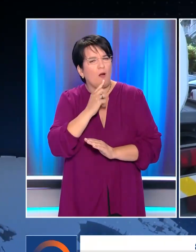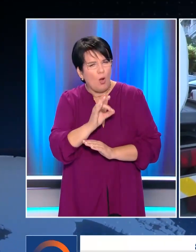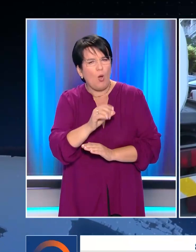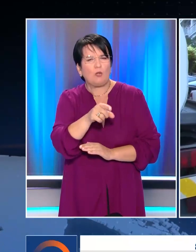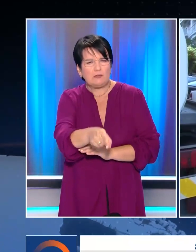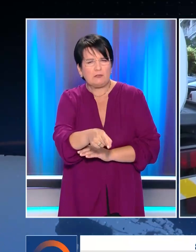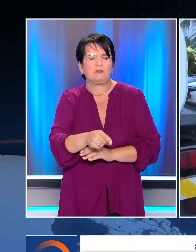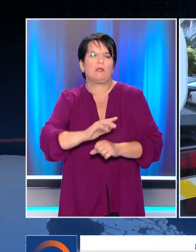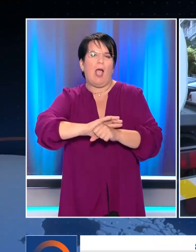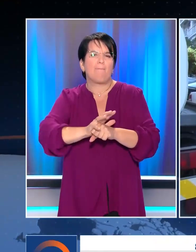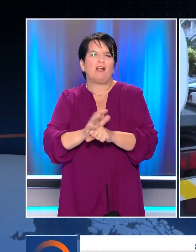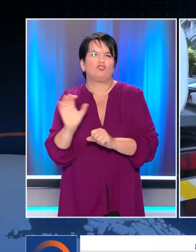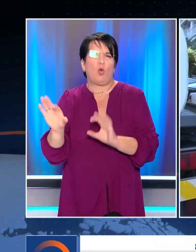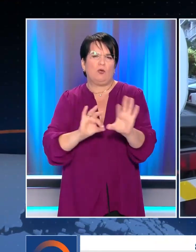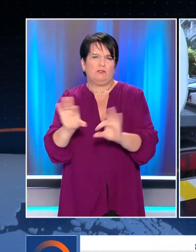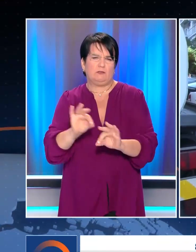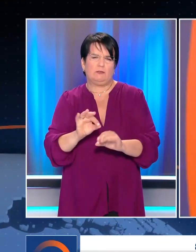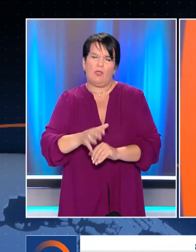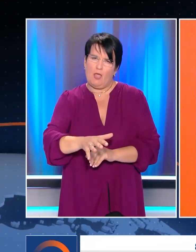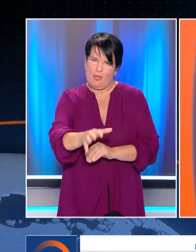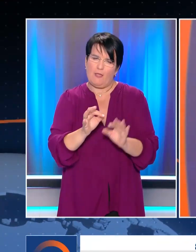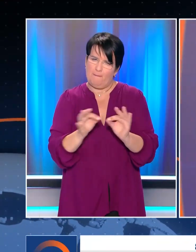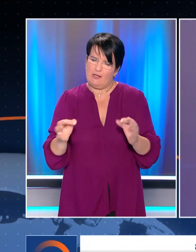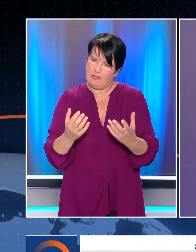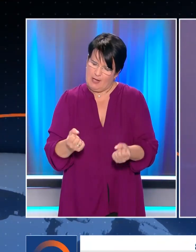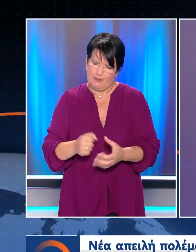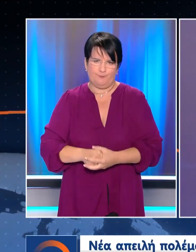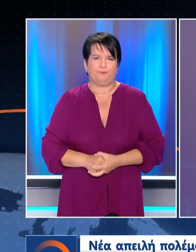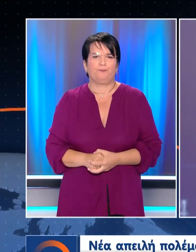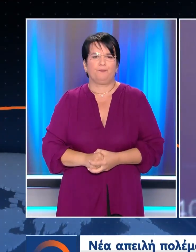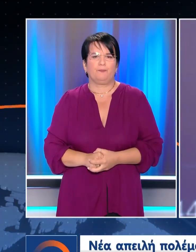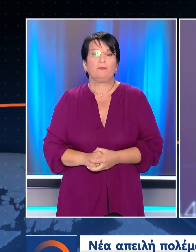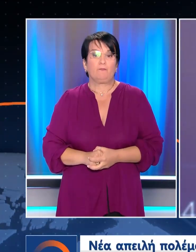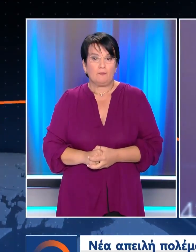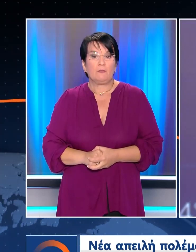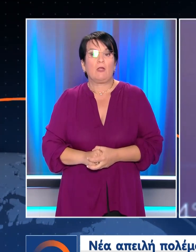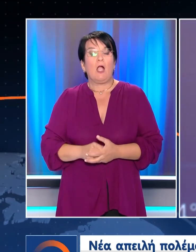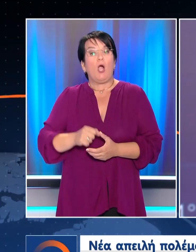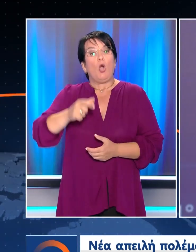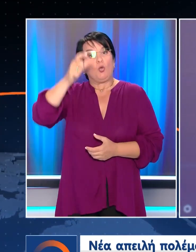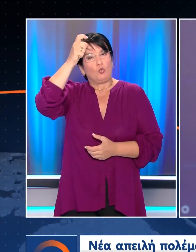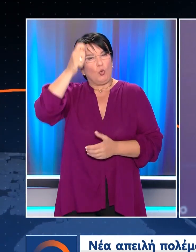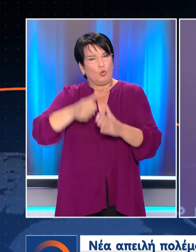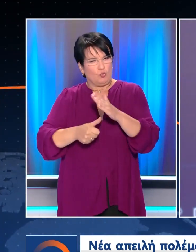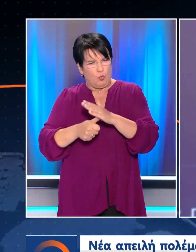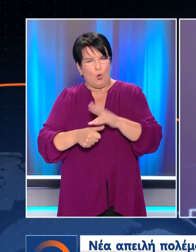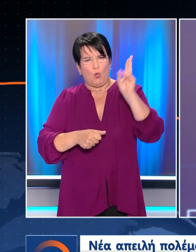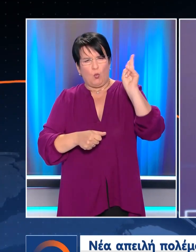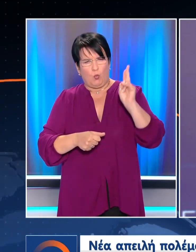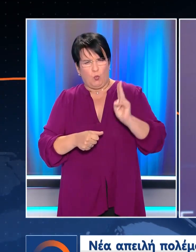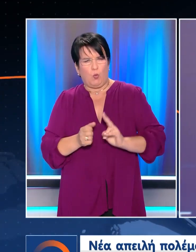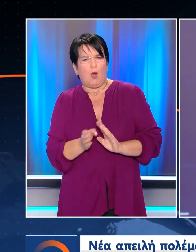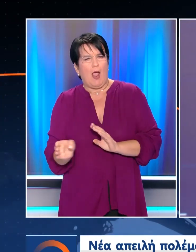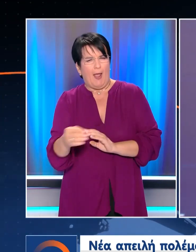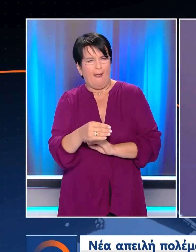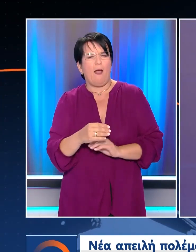τόνωση της πλήρους απασχόλησης Νέα απειλή πολέμου Κατά της Ελλάδας εξαπέλυσε Μετά